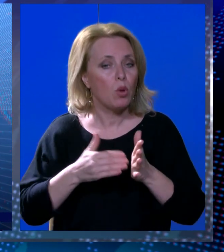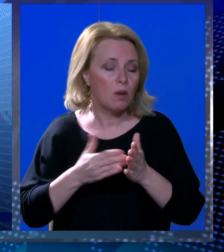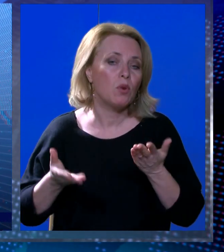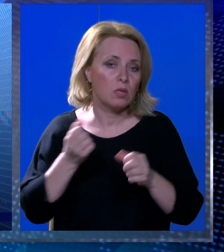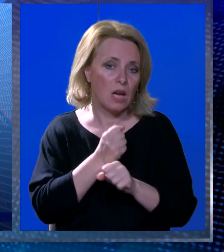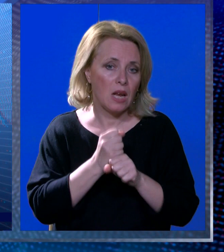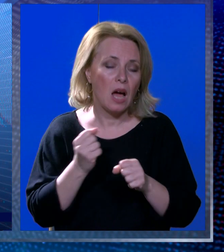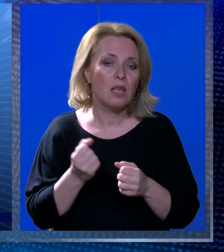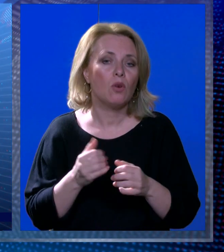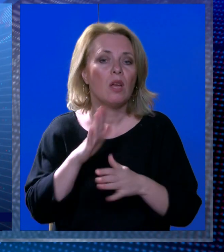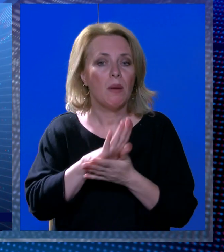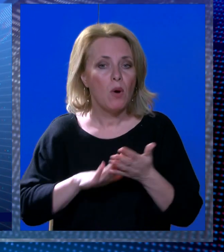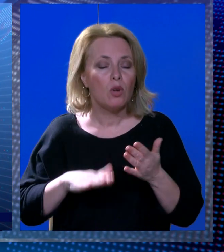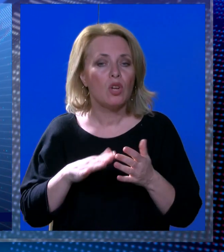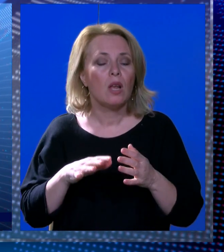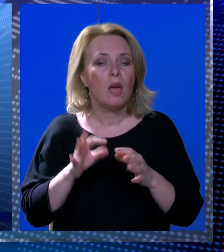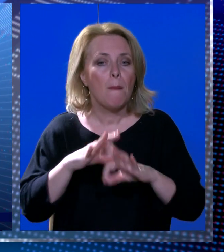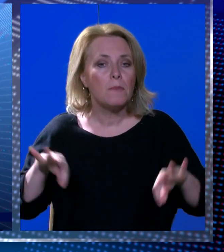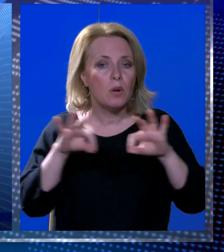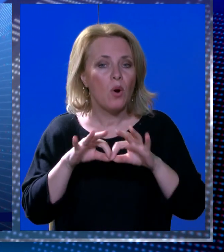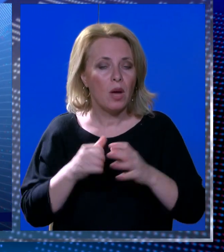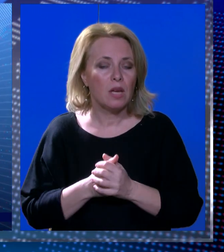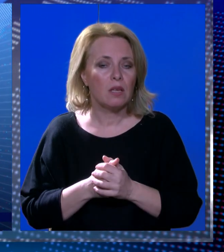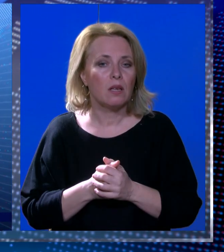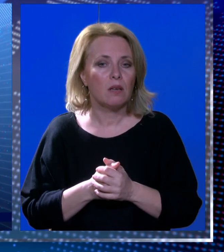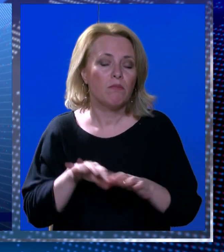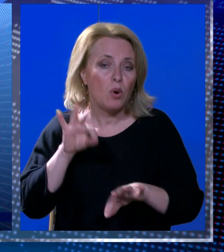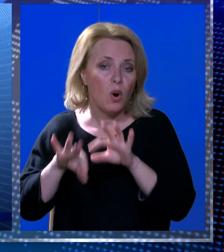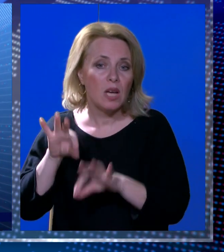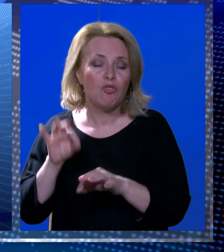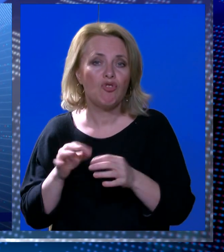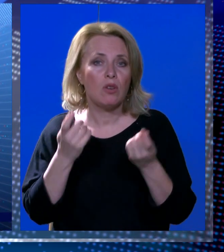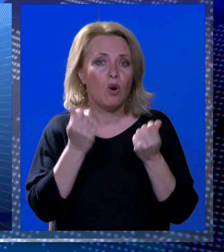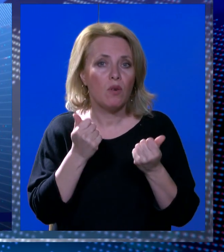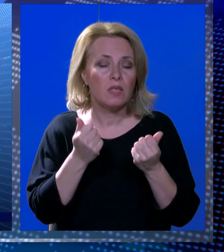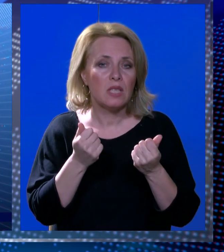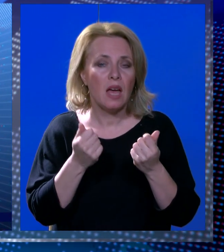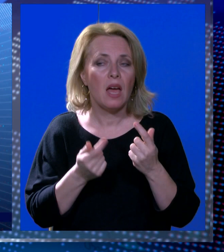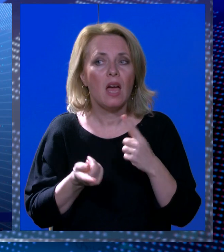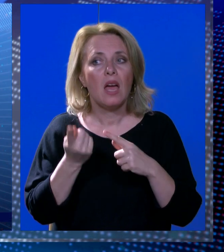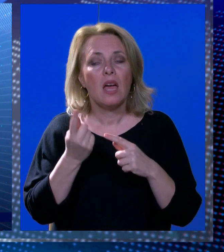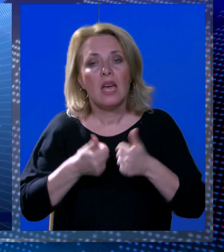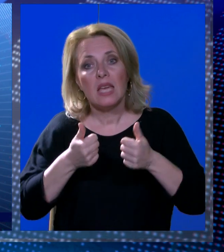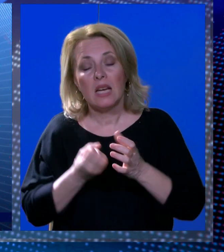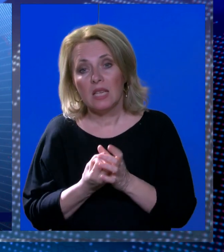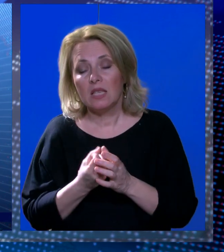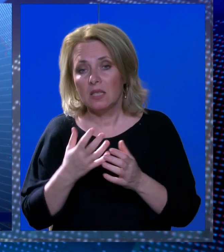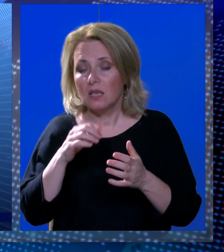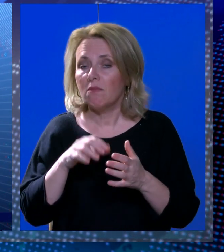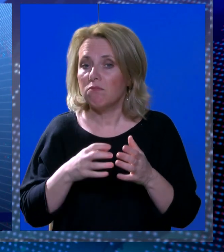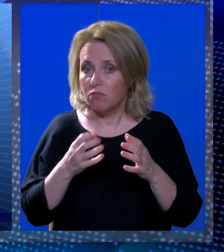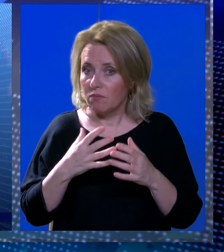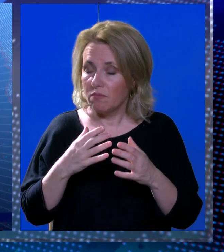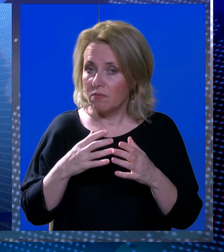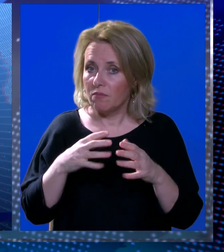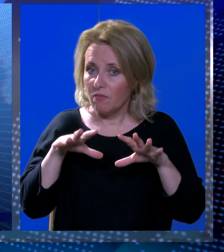da bi započeli taj projekt ili iznač sredstva iz vlastih izbora financiranja, dakle iz općinskog